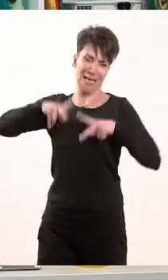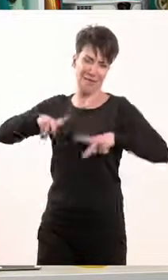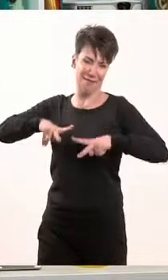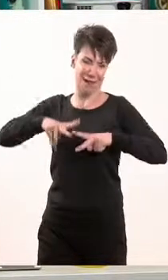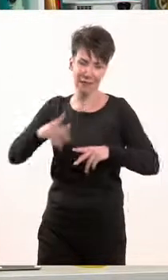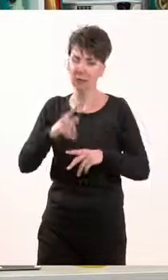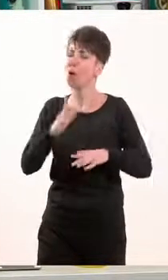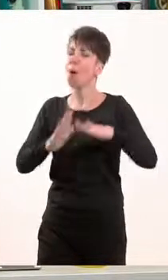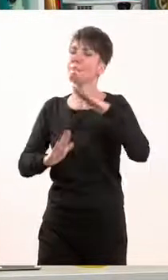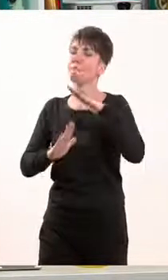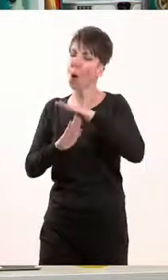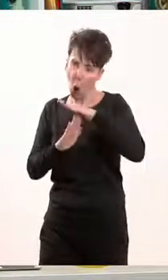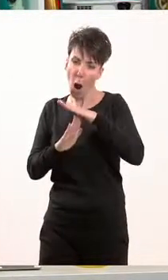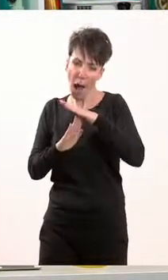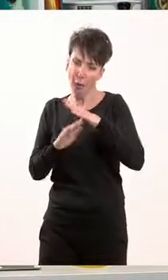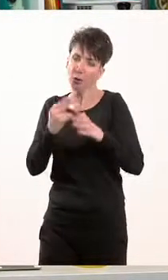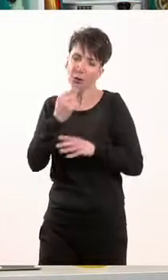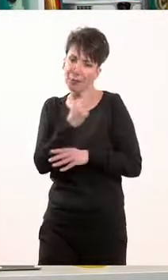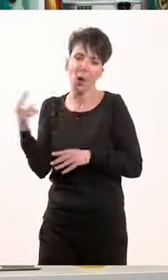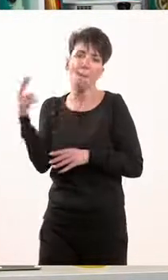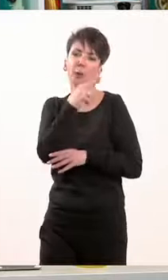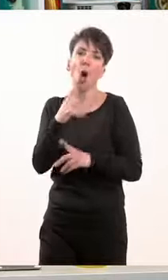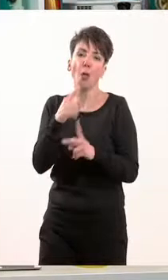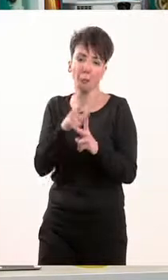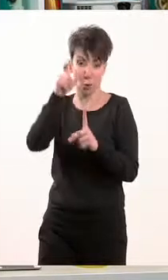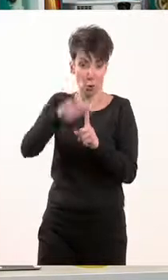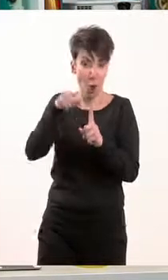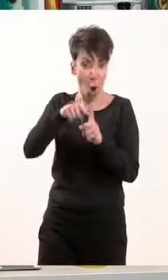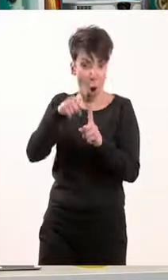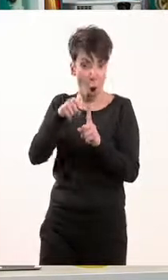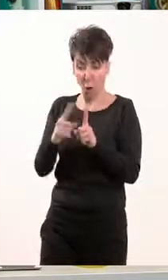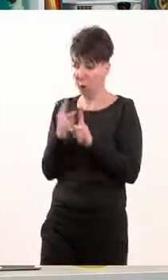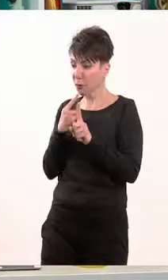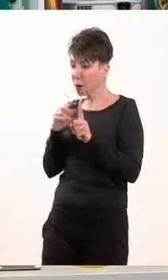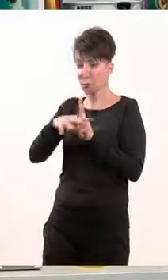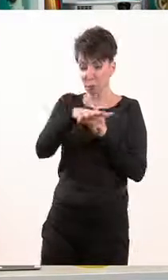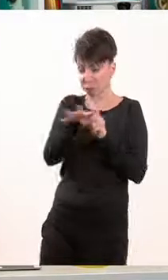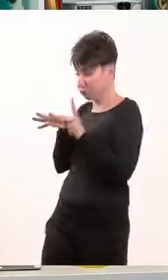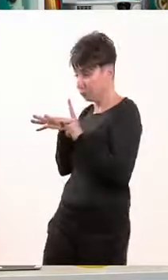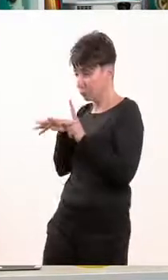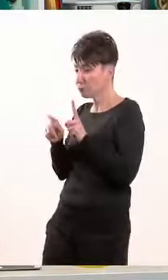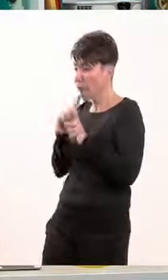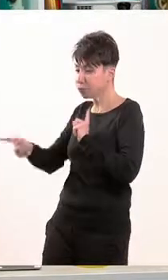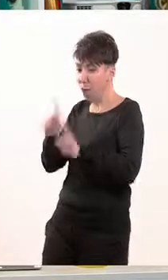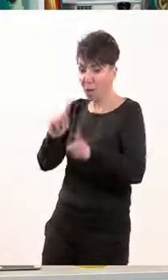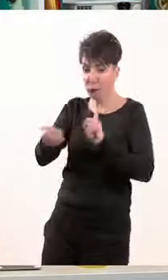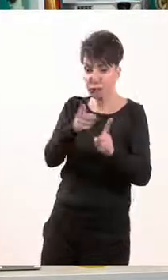καθένας έχει το χαρτοφυλάκιό του και δρά και εκτελεί στο αντικείμενο που είναι υπεύθυνος, και τη δικαστική εξουσία,